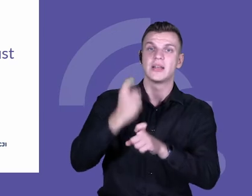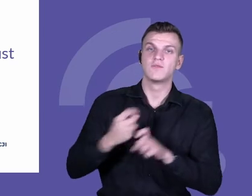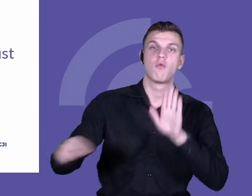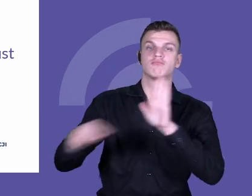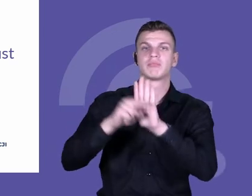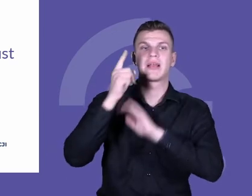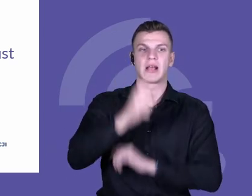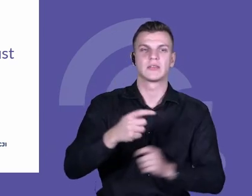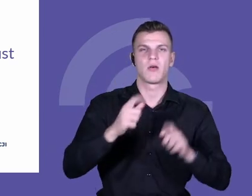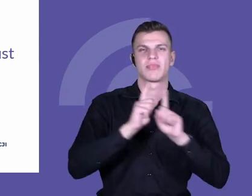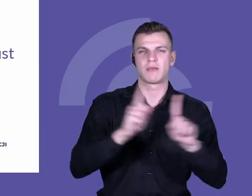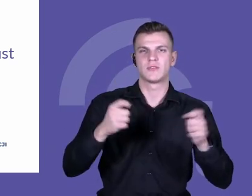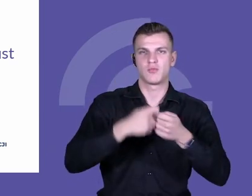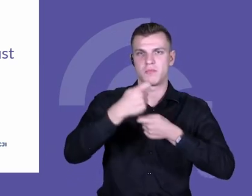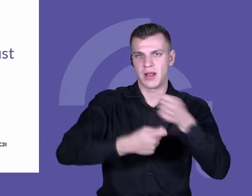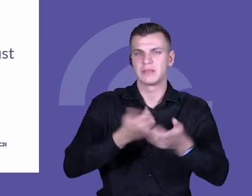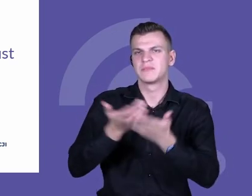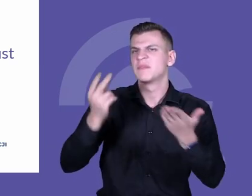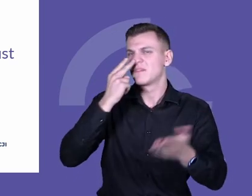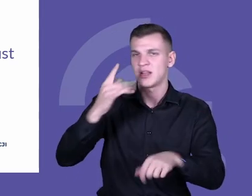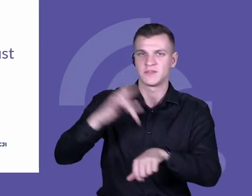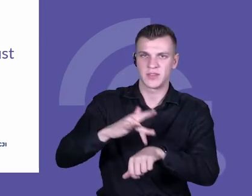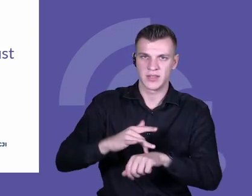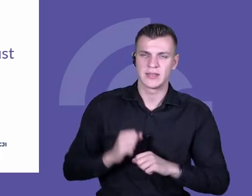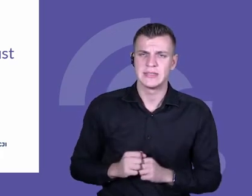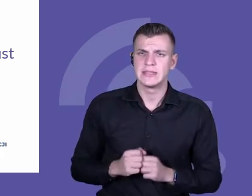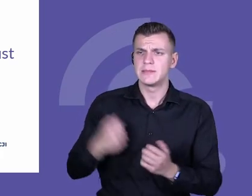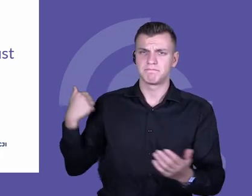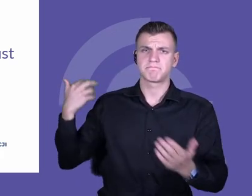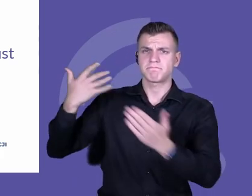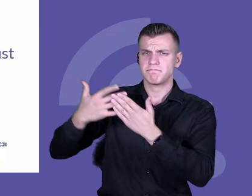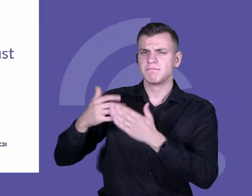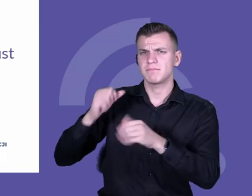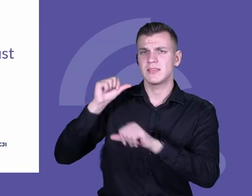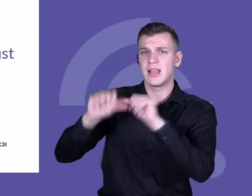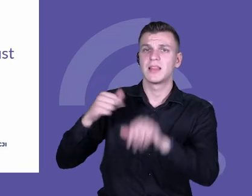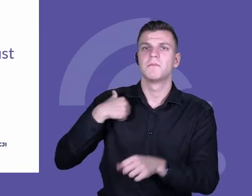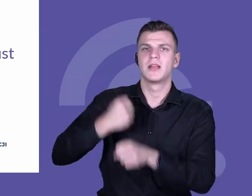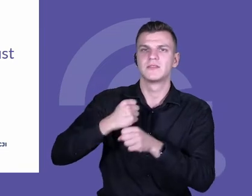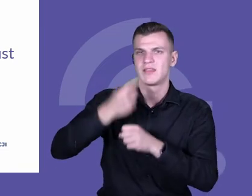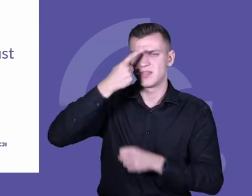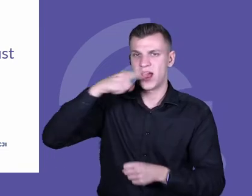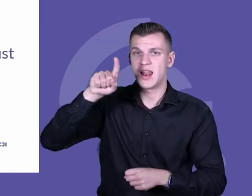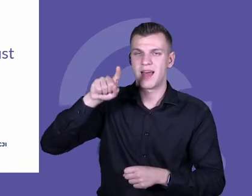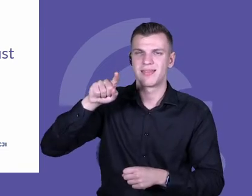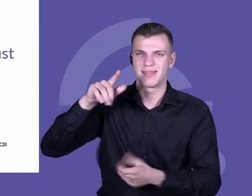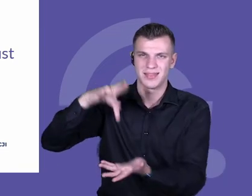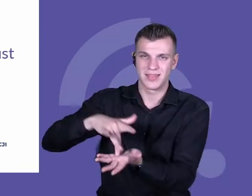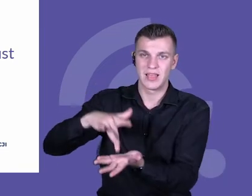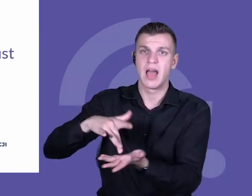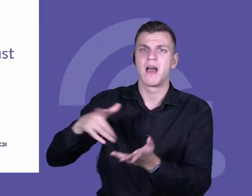nauczycieli. Ostatnie kilka lat pracowałem w Tajlandii z zawodowymi